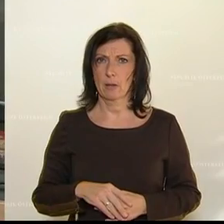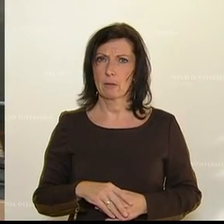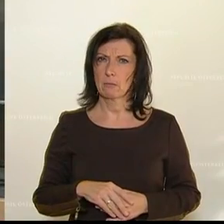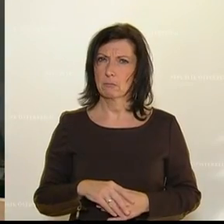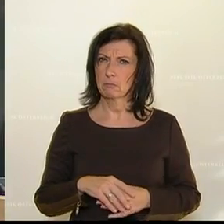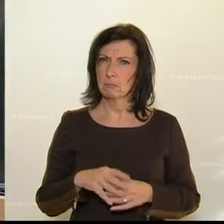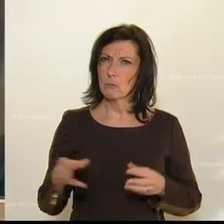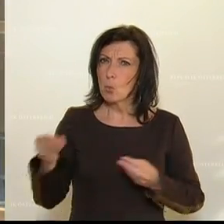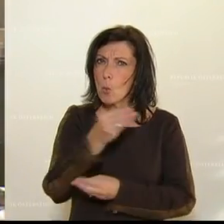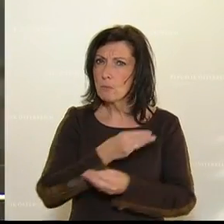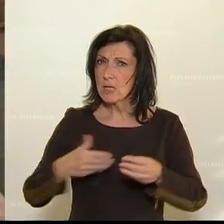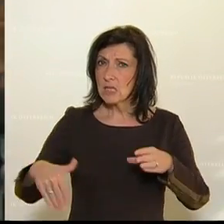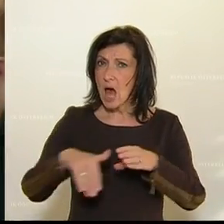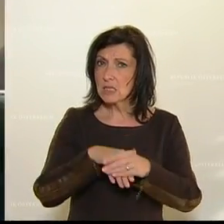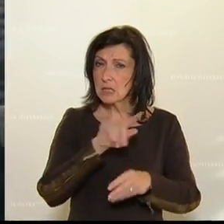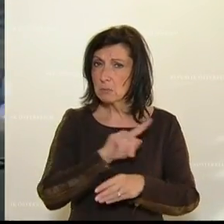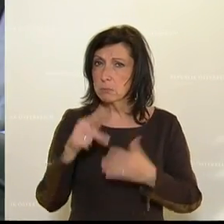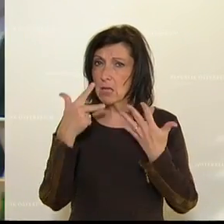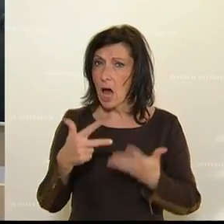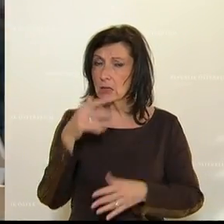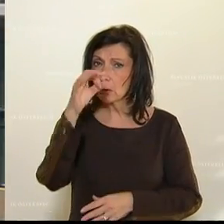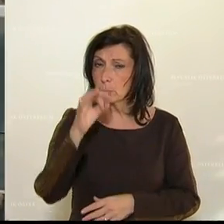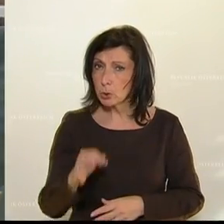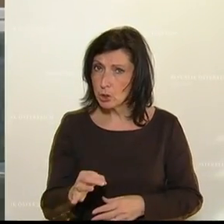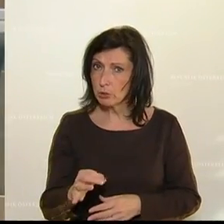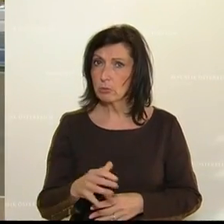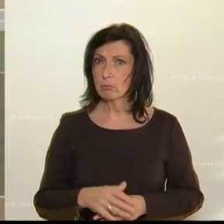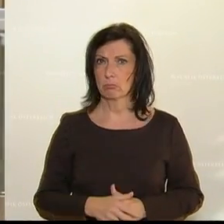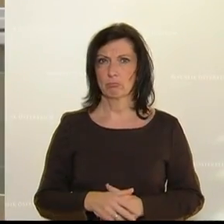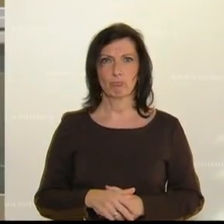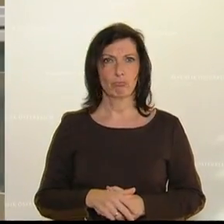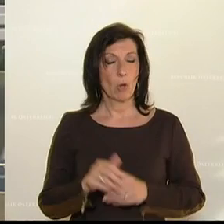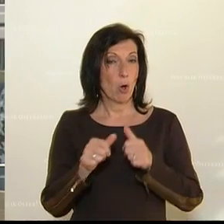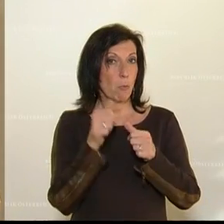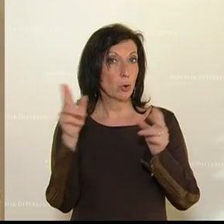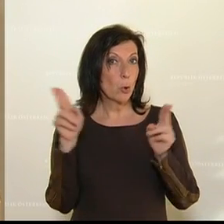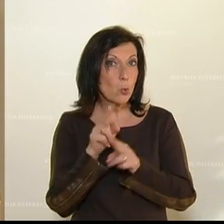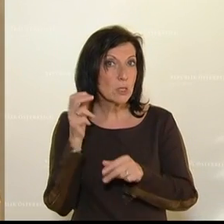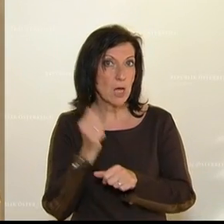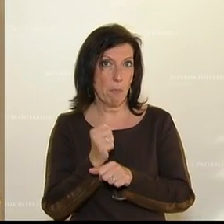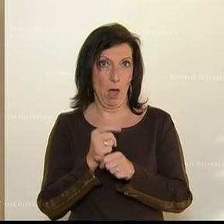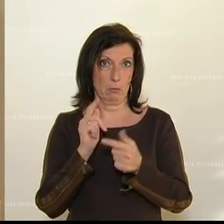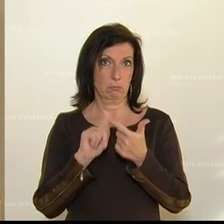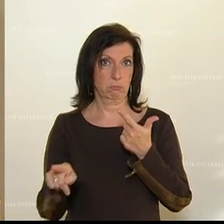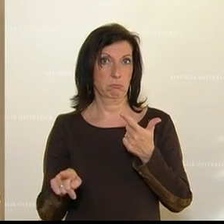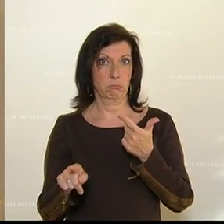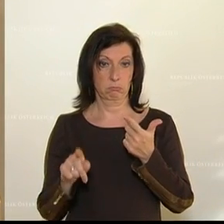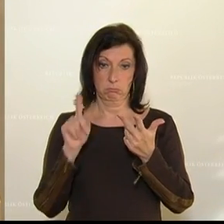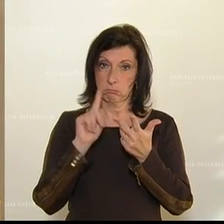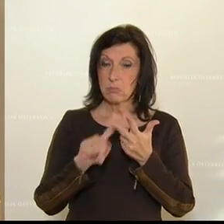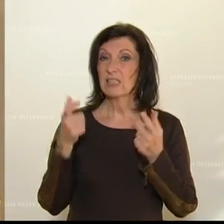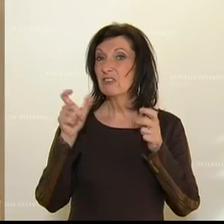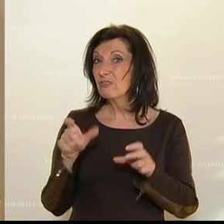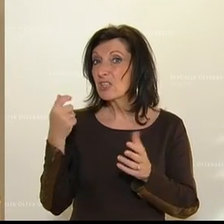Umsatzersatz von bis zu 80 Prozent und unserem Kurzarbeitsmodell zusätzlich zum Fixkostenzuschuss,